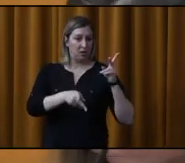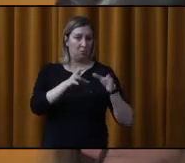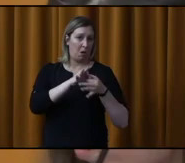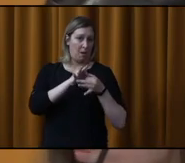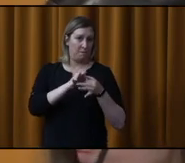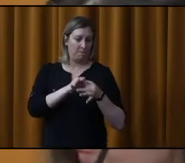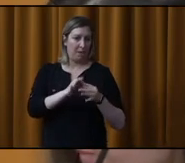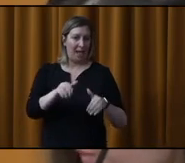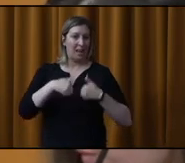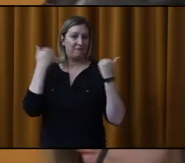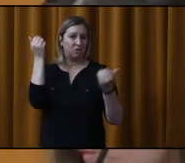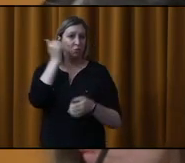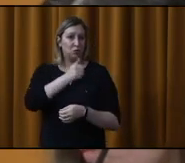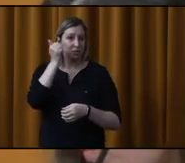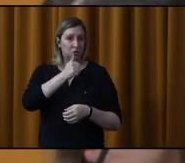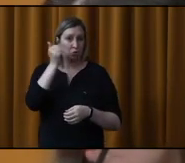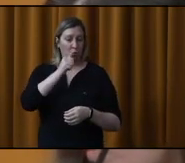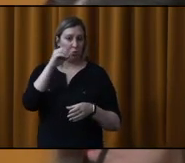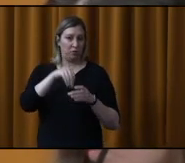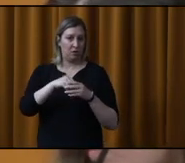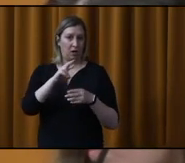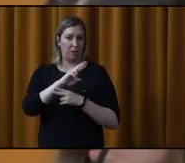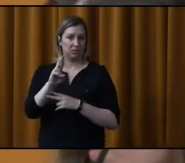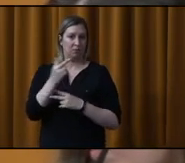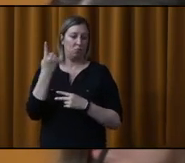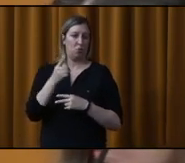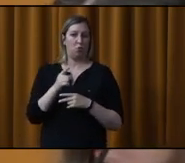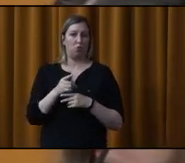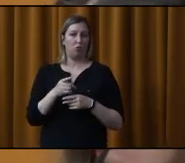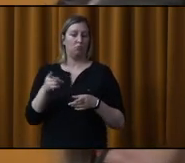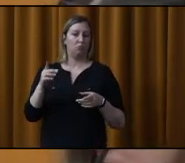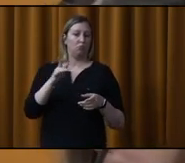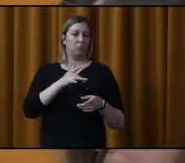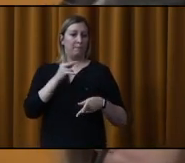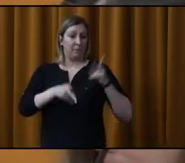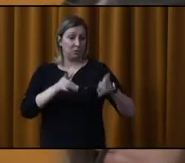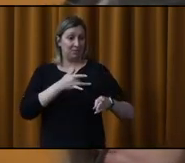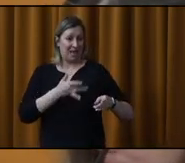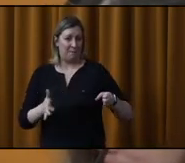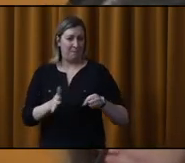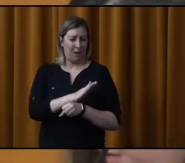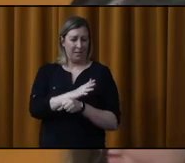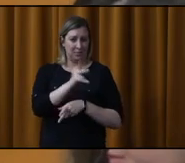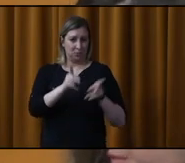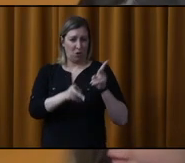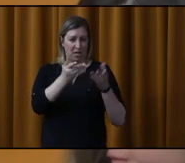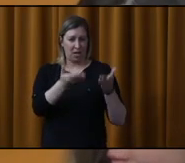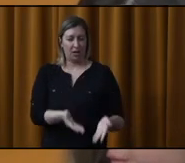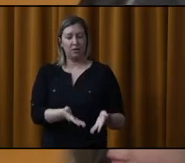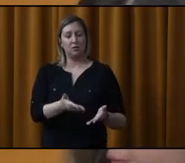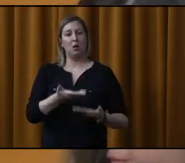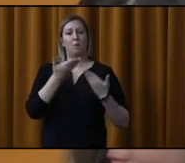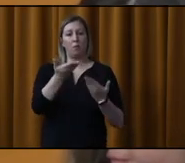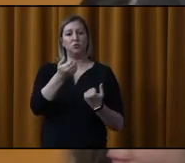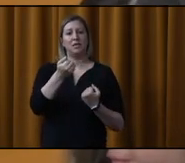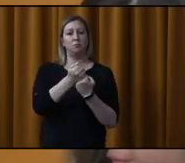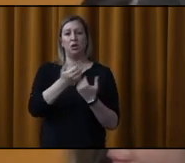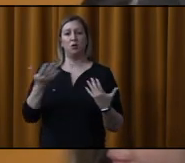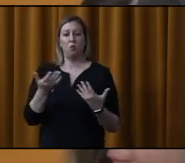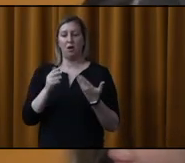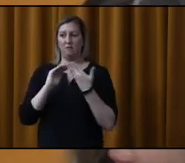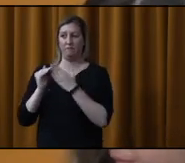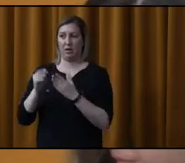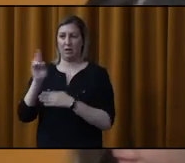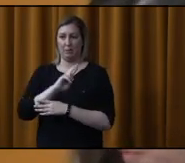la vie démocratique, dans le but de favoriser la pleine citoyenneté, il serait proposé, appuyé et résolu que la Ville de